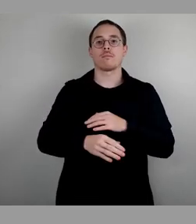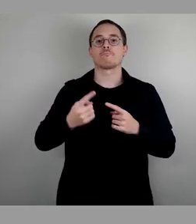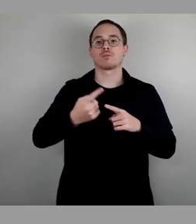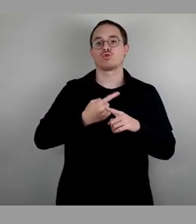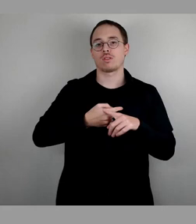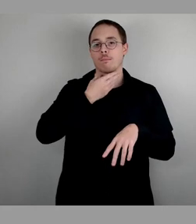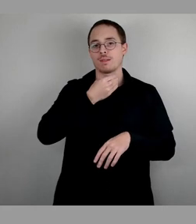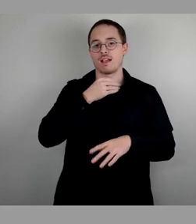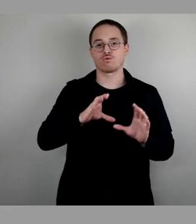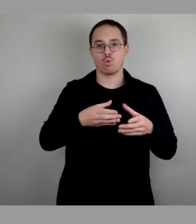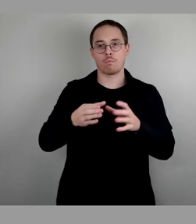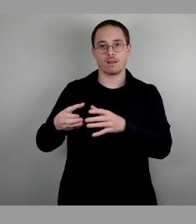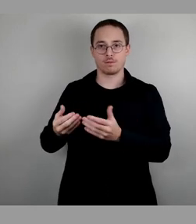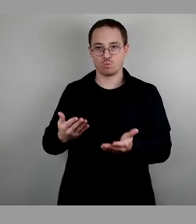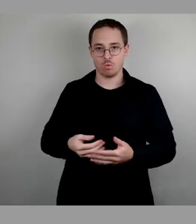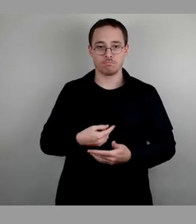kann, bitte ich um das Stimmzeichen.